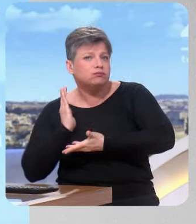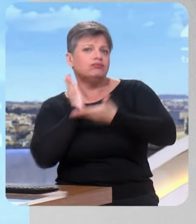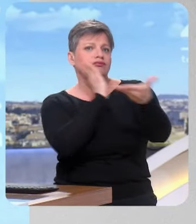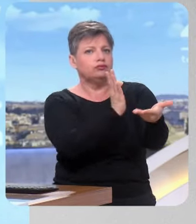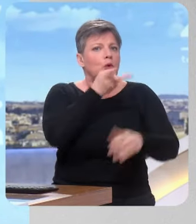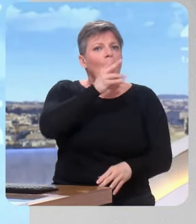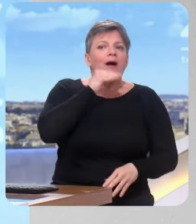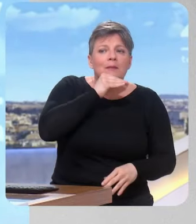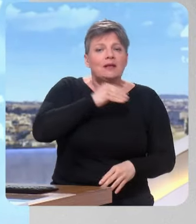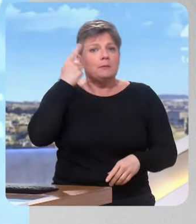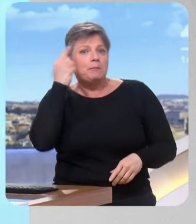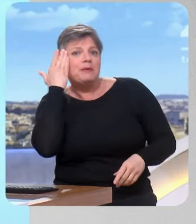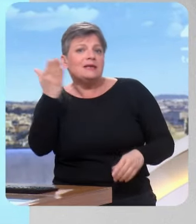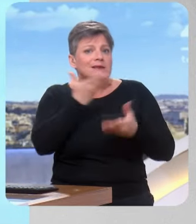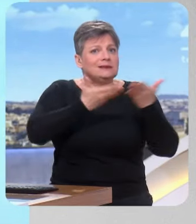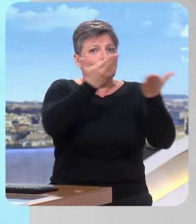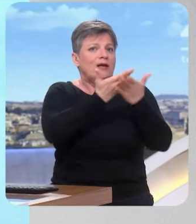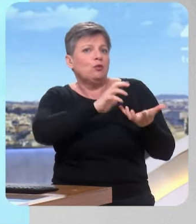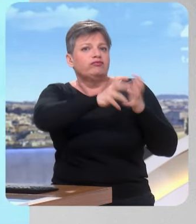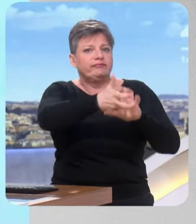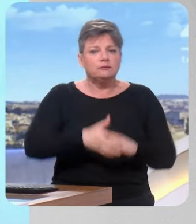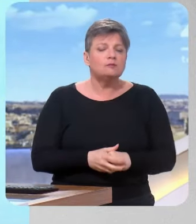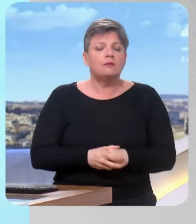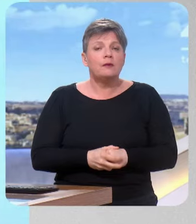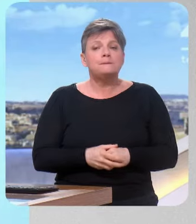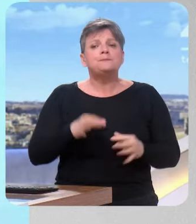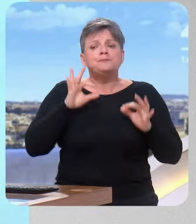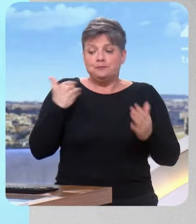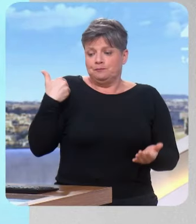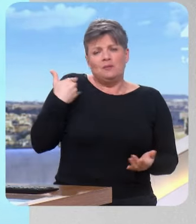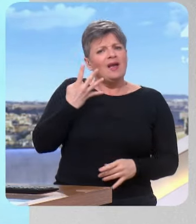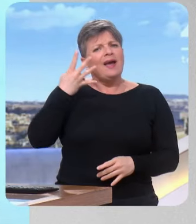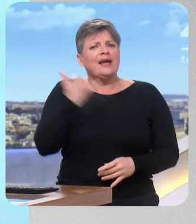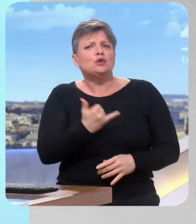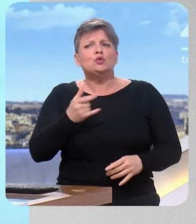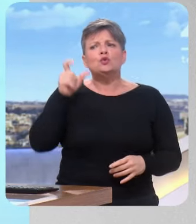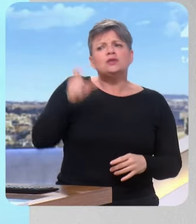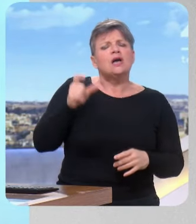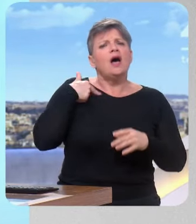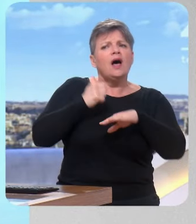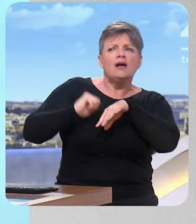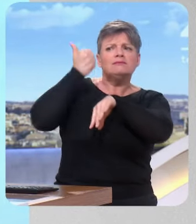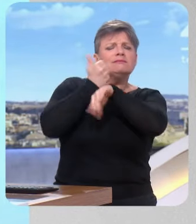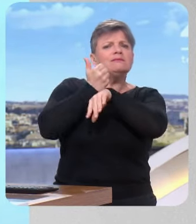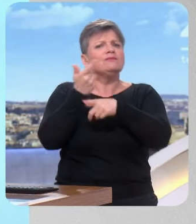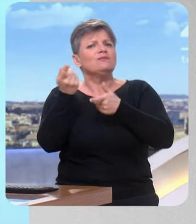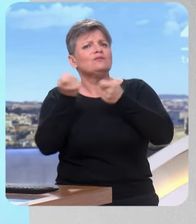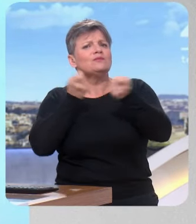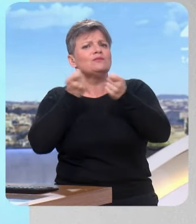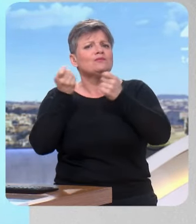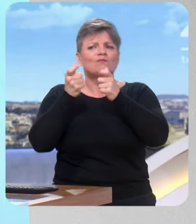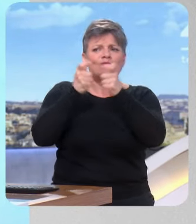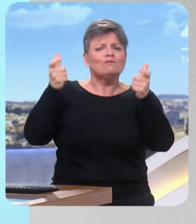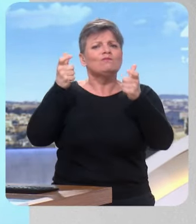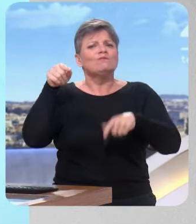d'émeute sur l'entrepôt. On revient en métropole. Il y a quelques jours, le président de Système, Dominique Schellcher, s'inquiétait de voir des signes de déconsommation dans ses magasins.